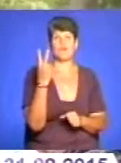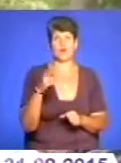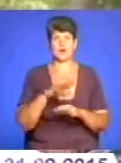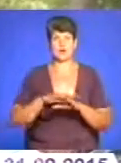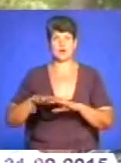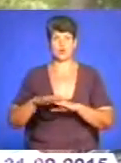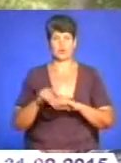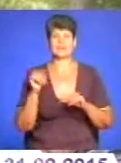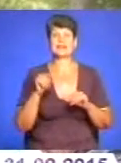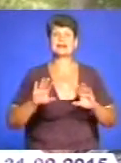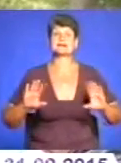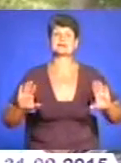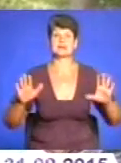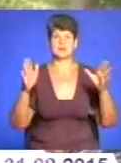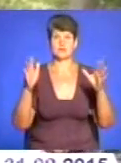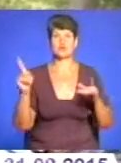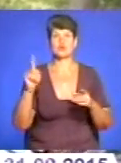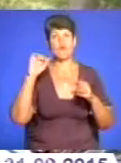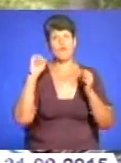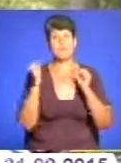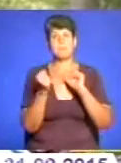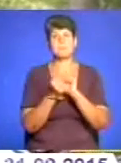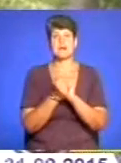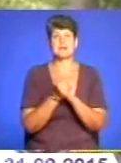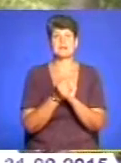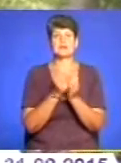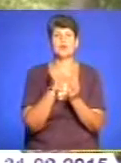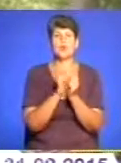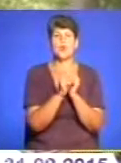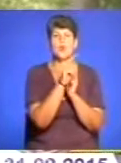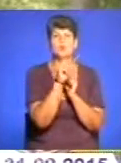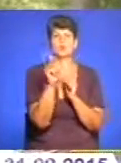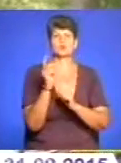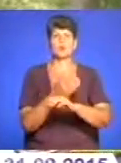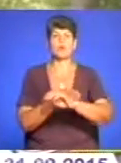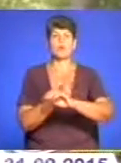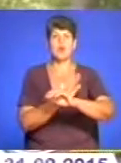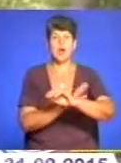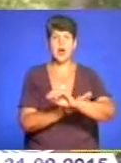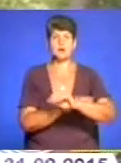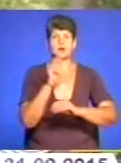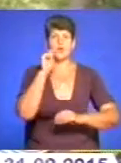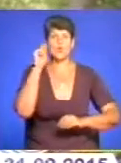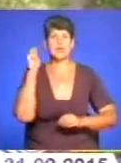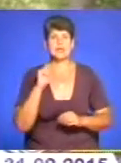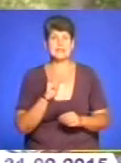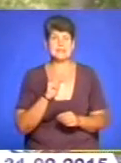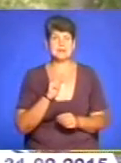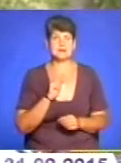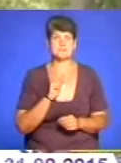склалося, що в пам'яті майже кожного поляка, майже кожного українця